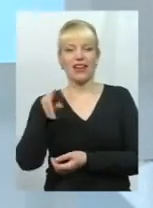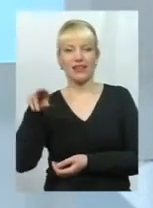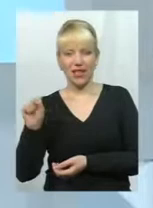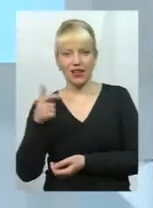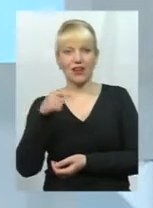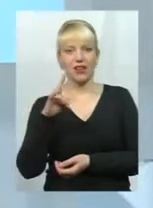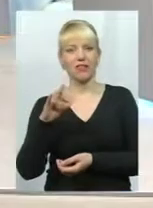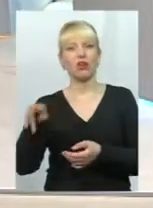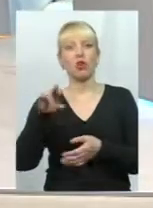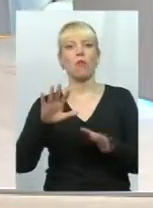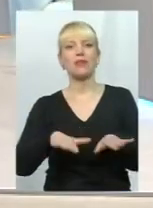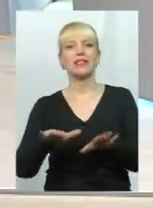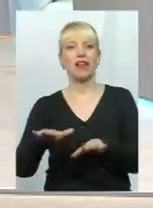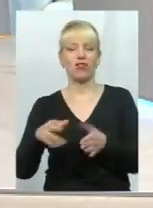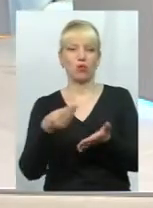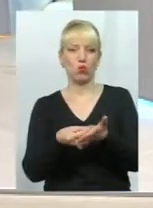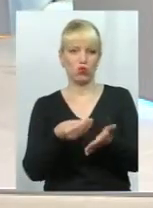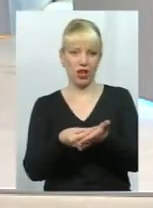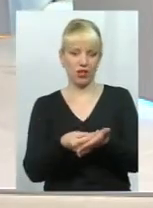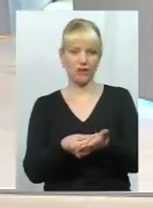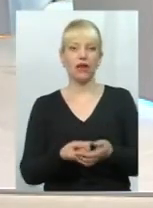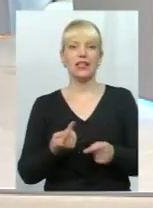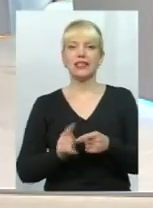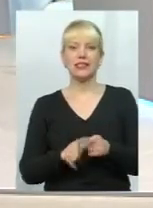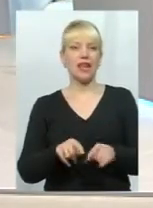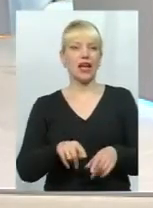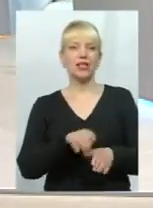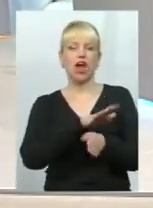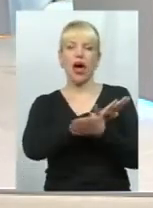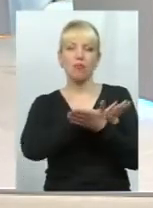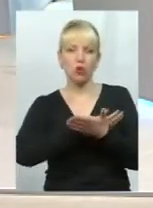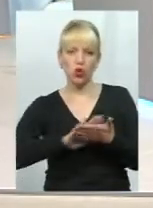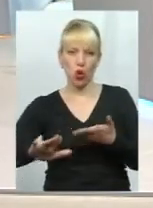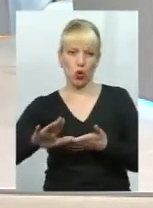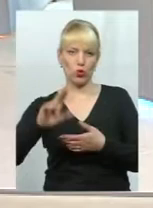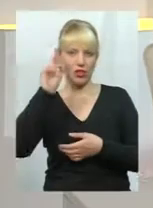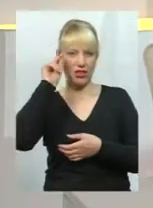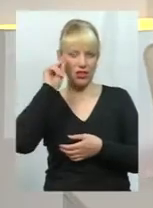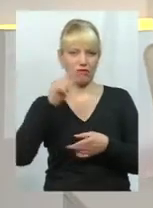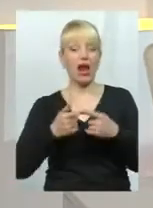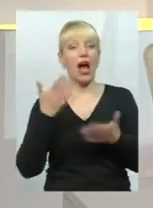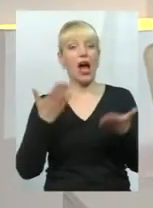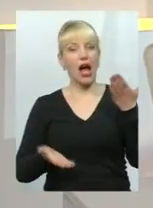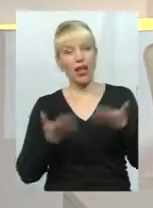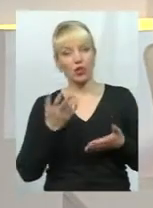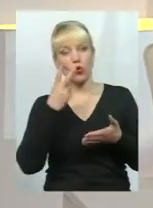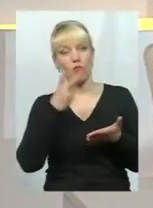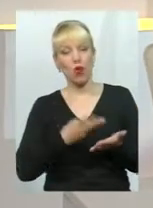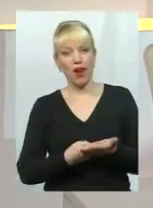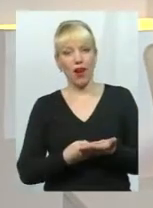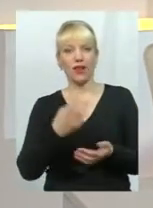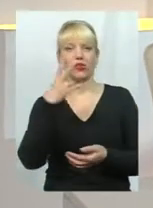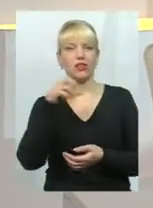місцевих бюджетів. Це абсолютні цифри. Пані Наталія, а якщо поглянути на